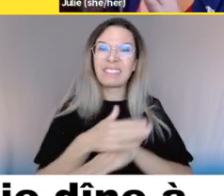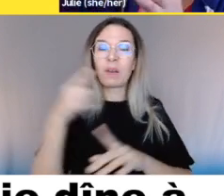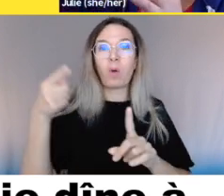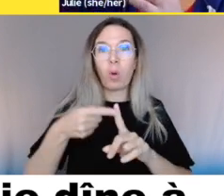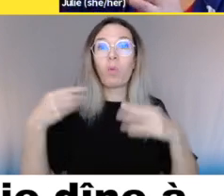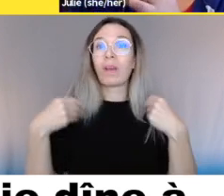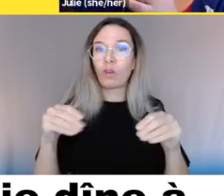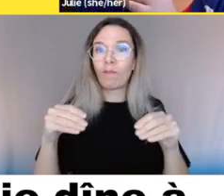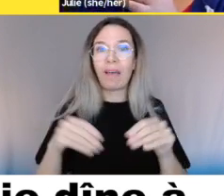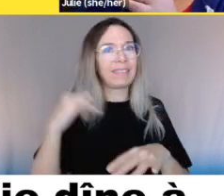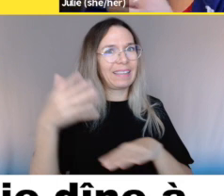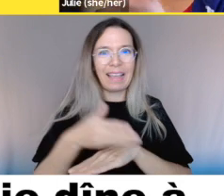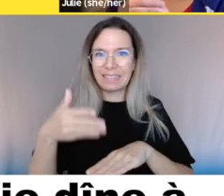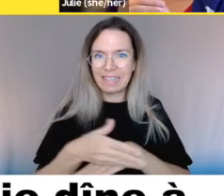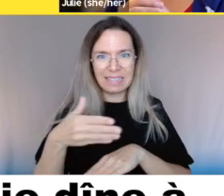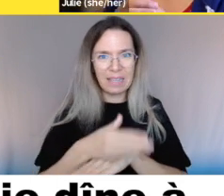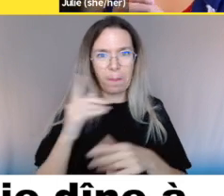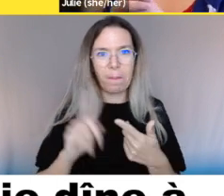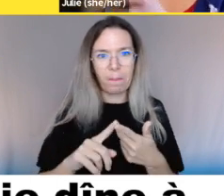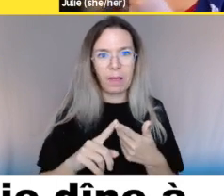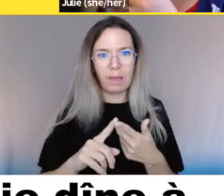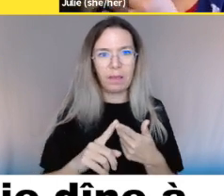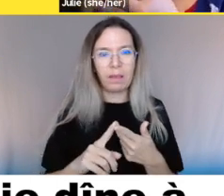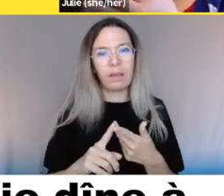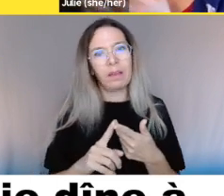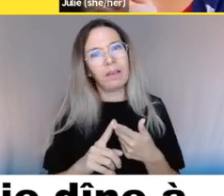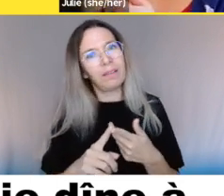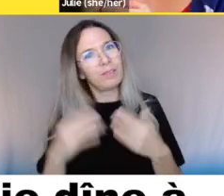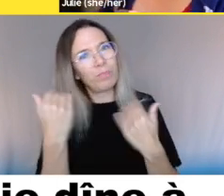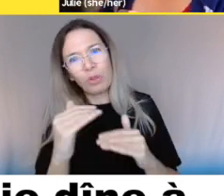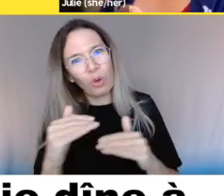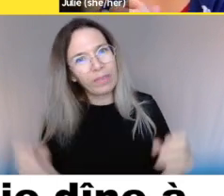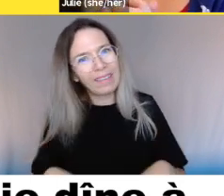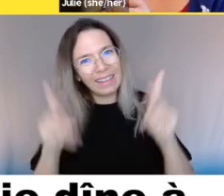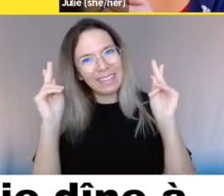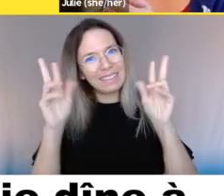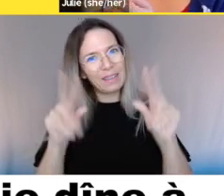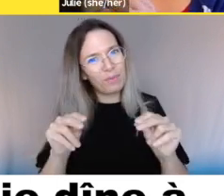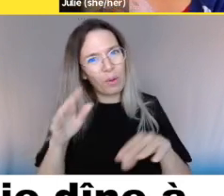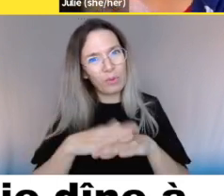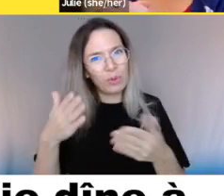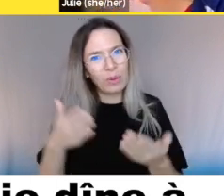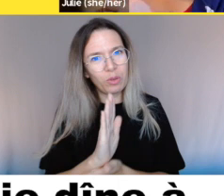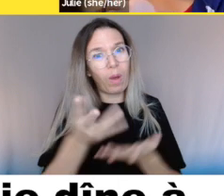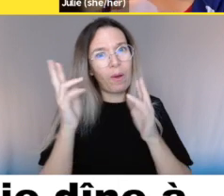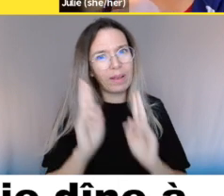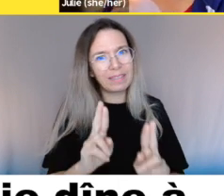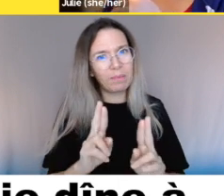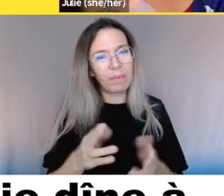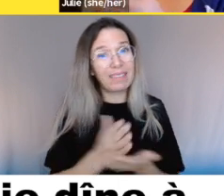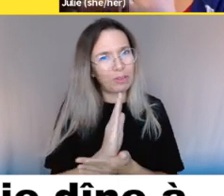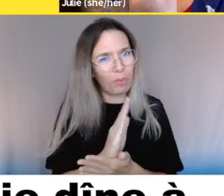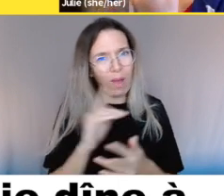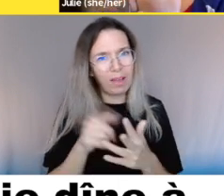Jusqu'au point que ça devient une contrainte excessive. La Cour suprême a donné trois catégories de contraintes